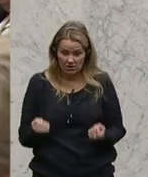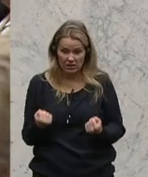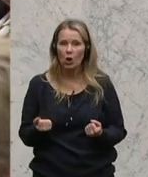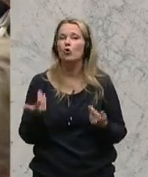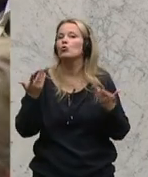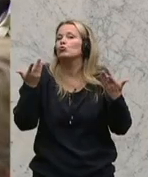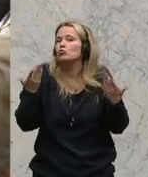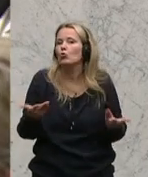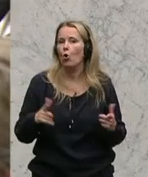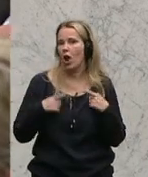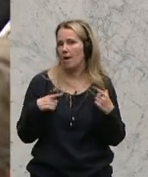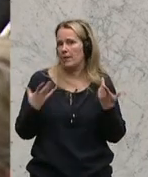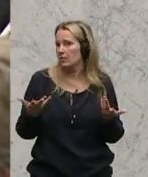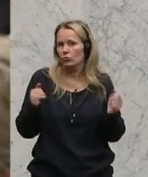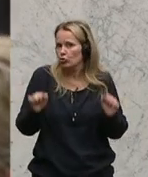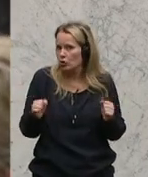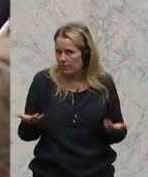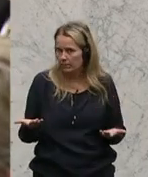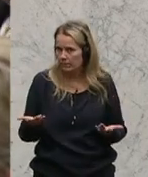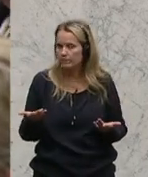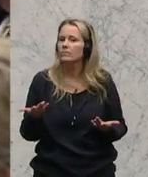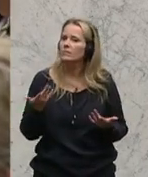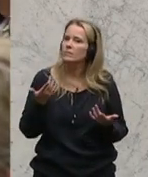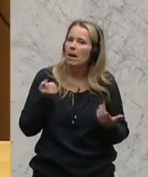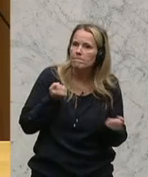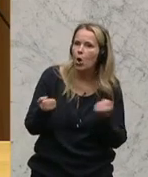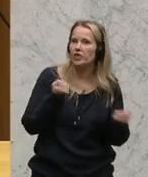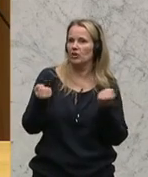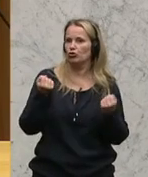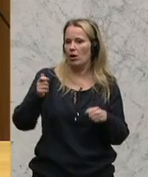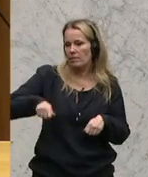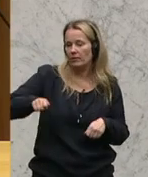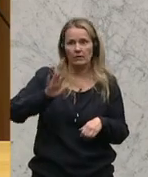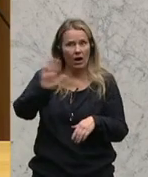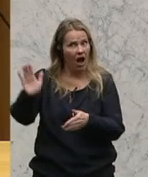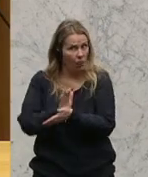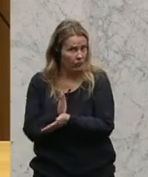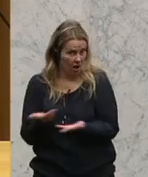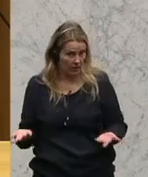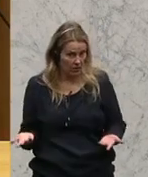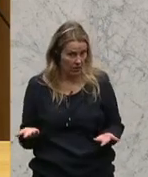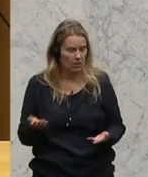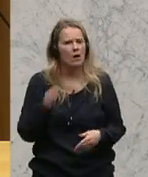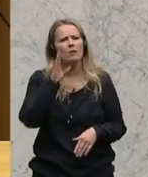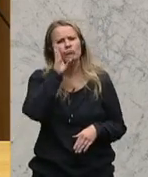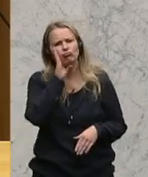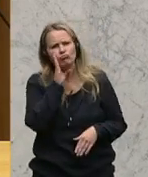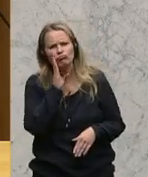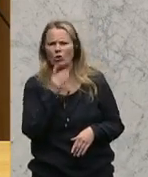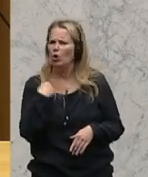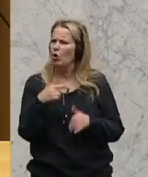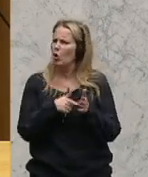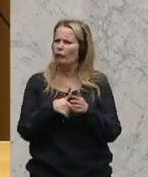ist halt so, auch im Leben von politischen Mandataren. Aber lassen Sie mich, weil ich oft so den